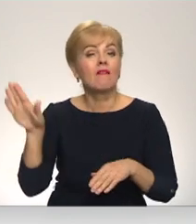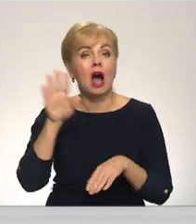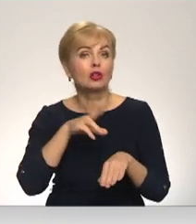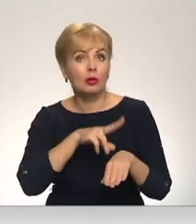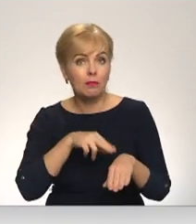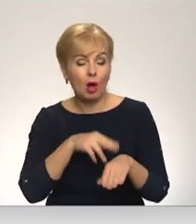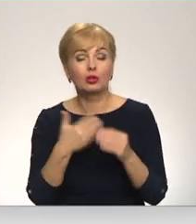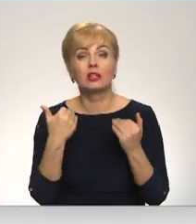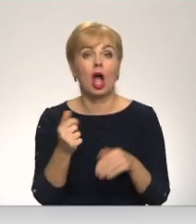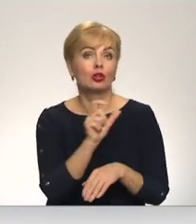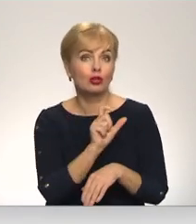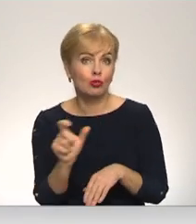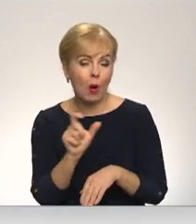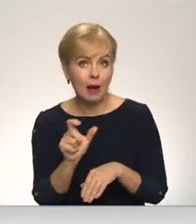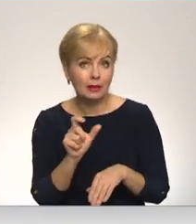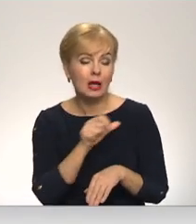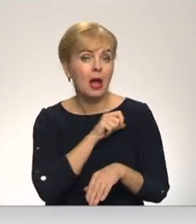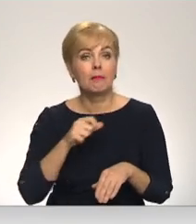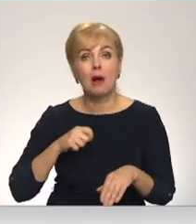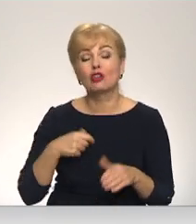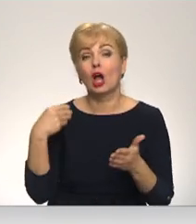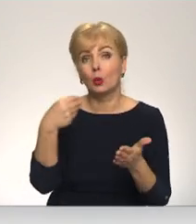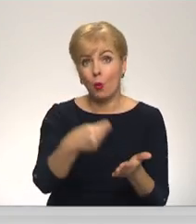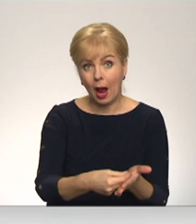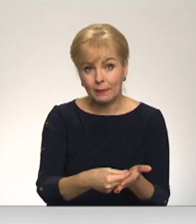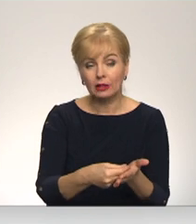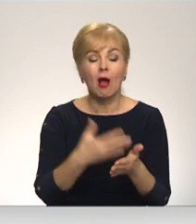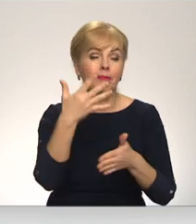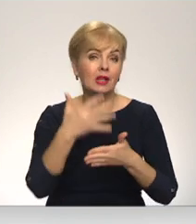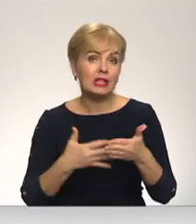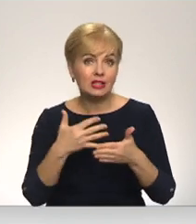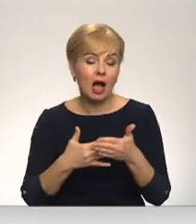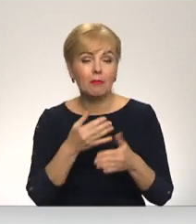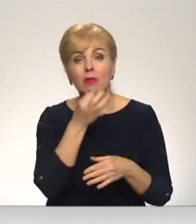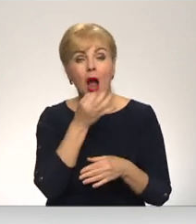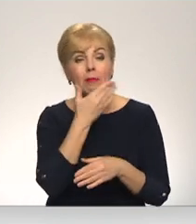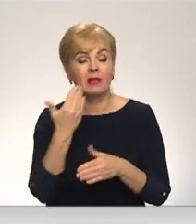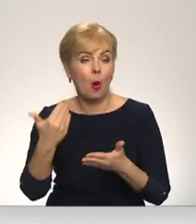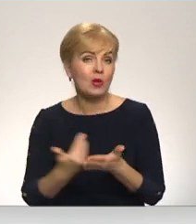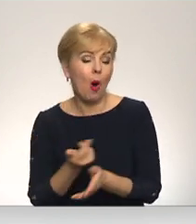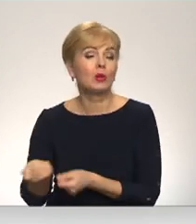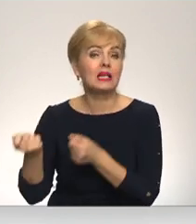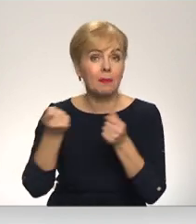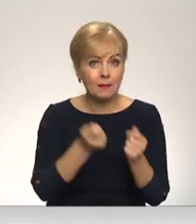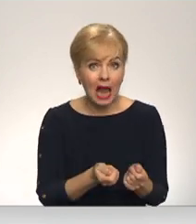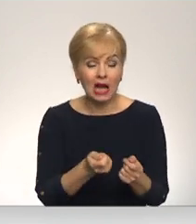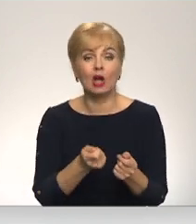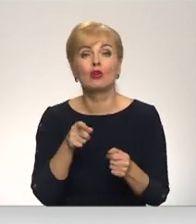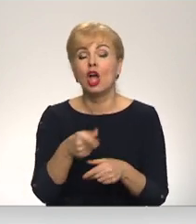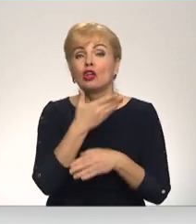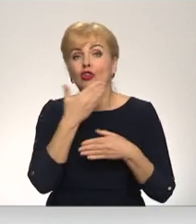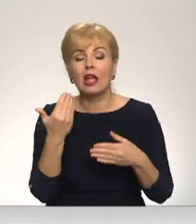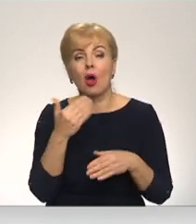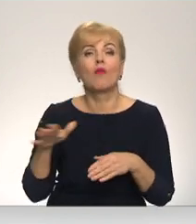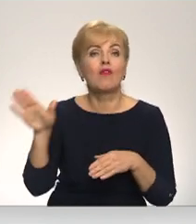policijai šobrīd nāks pašai iegādāties un risināt, kamēr nav jaunas piegādes, šeit nav